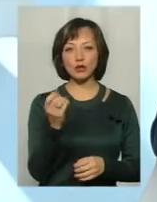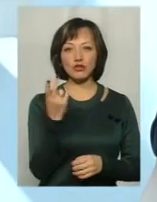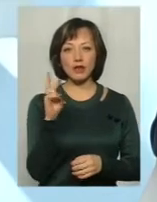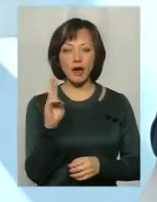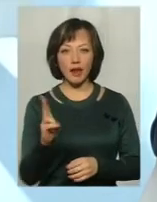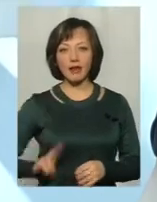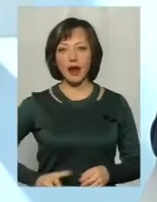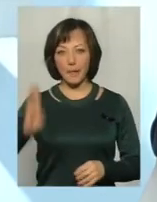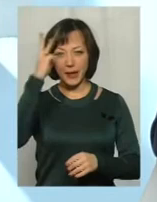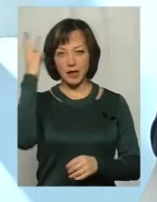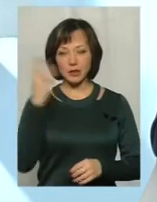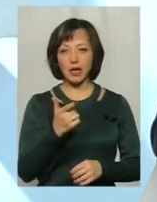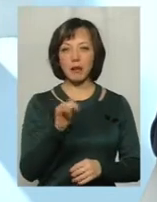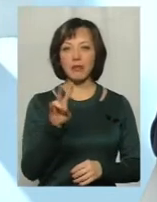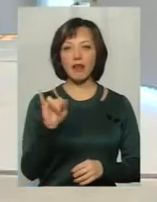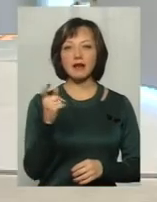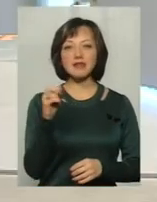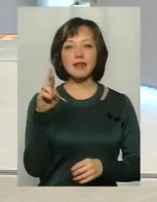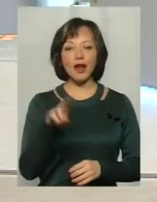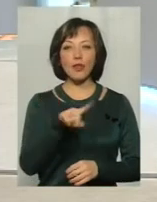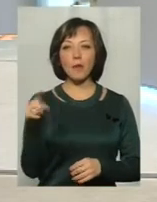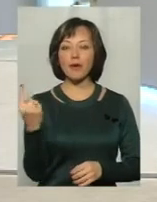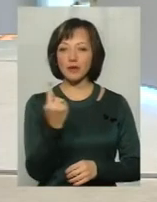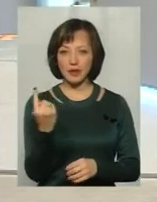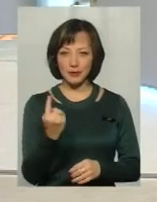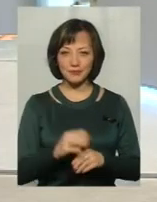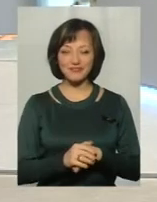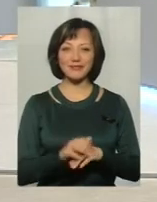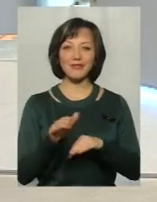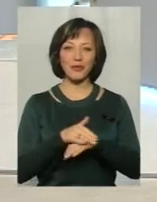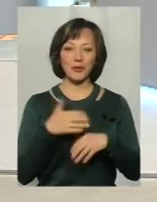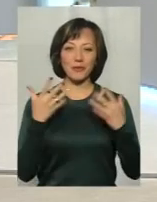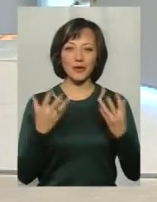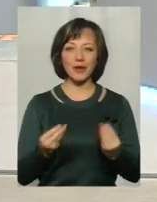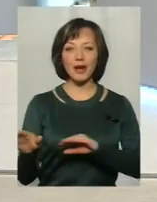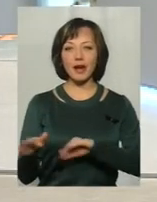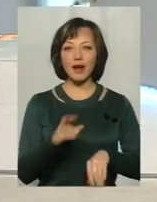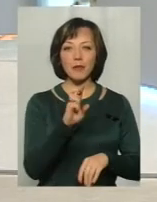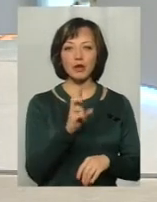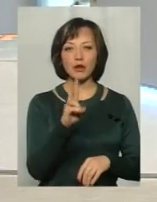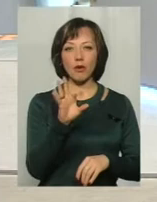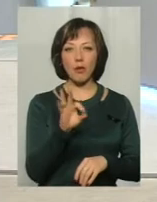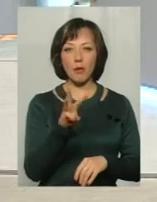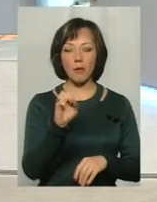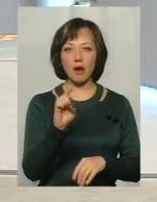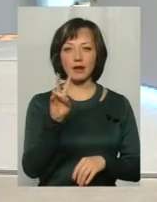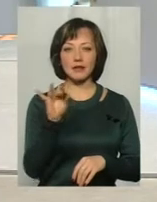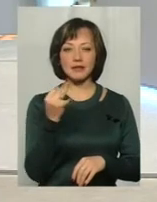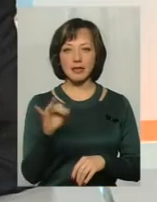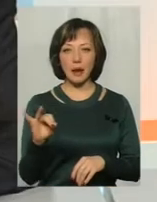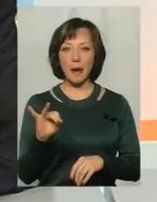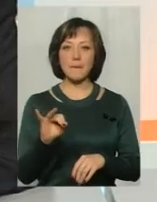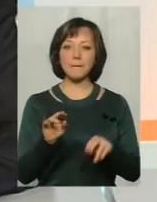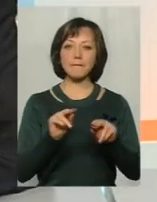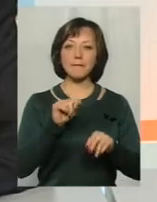директор Хмельницької гімназії номер один імені Володимира Красицького. Мої вітання. Та Богдан Комарніцький, практикуючий психолог,